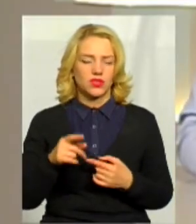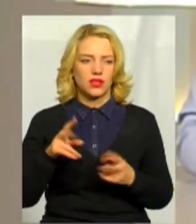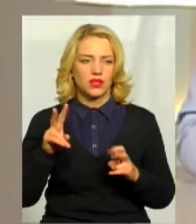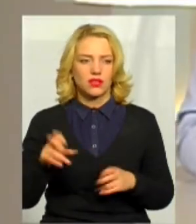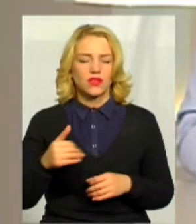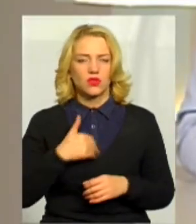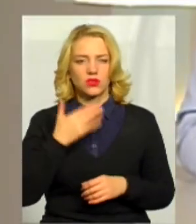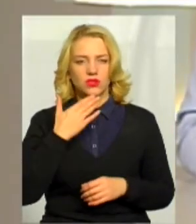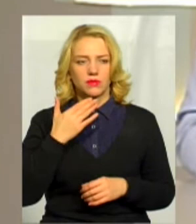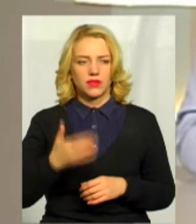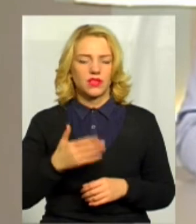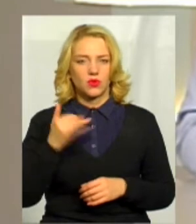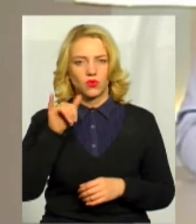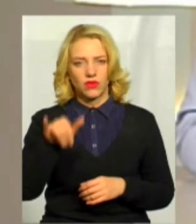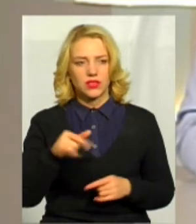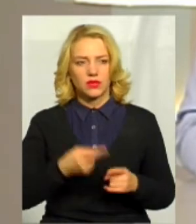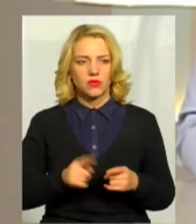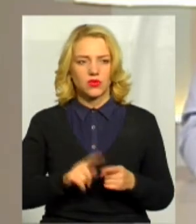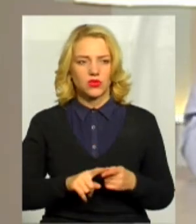запитати от про що.